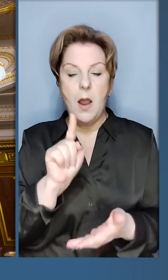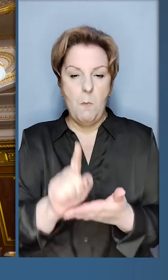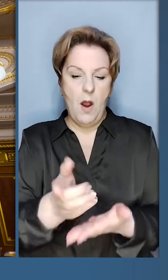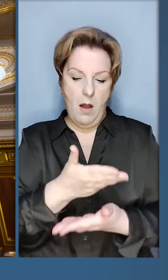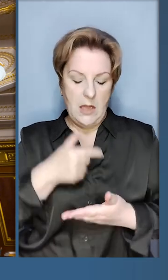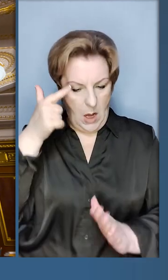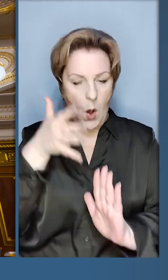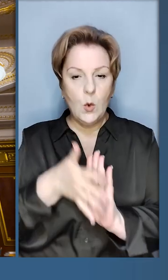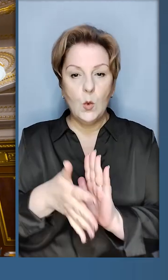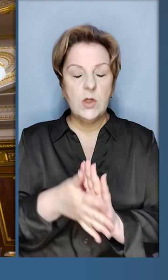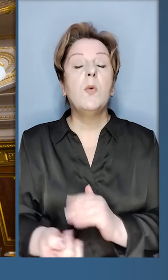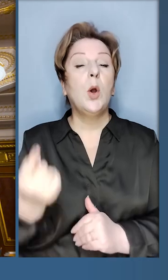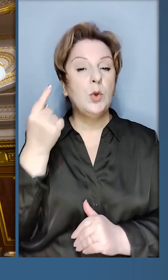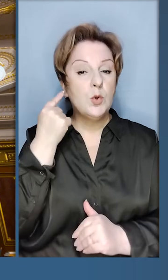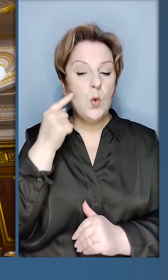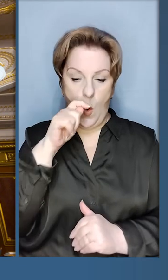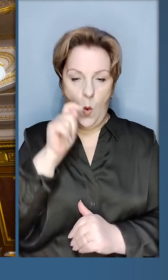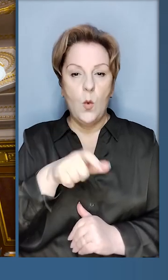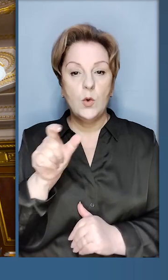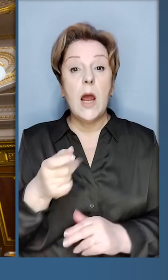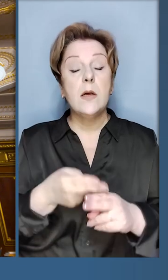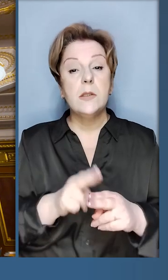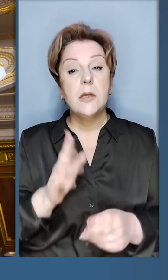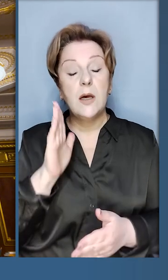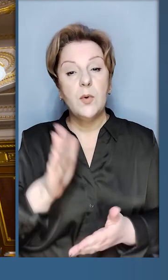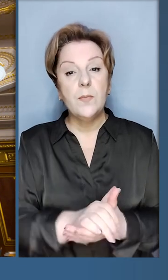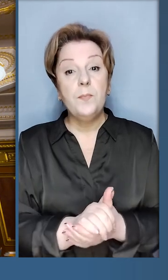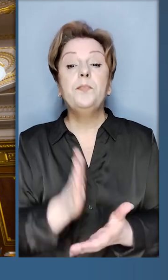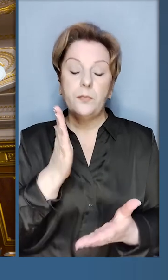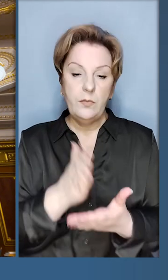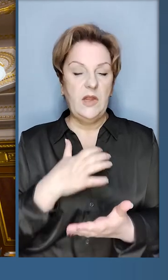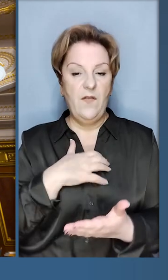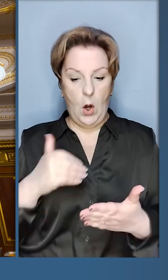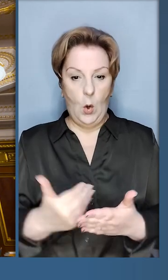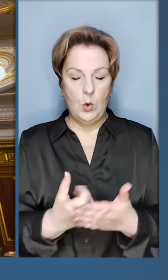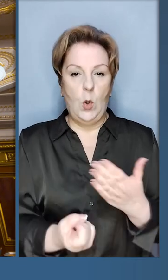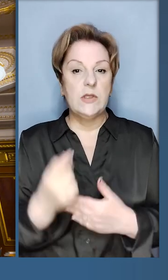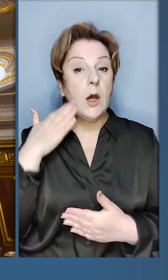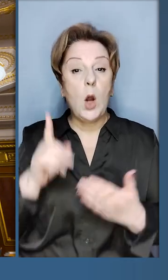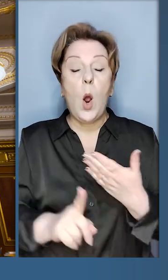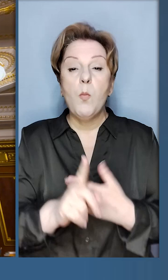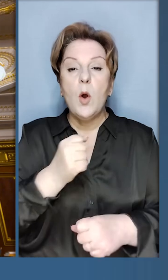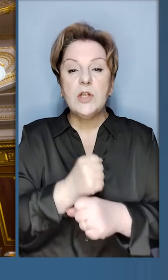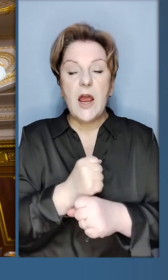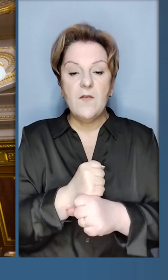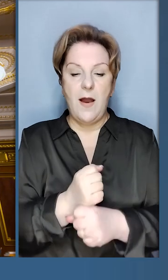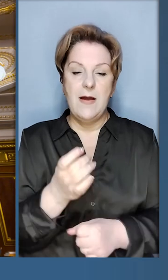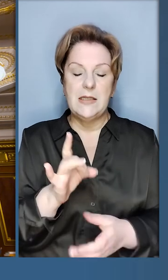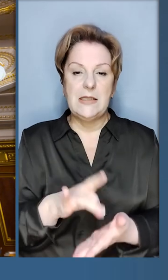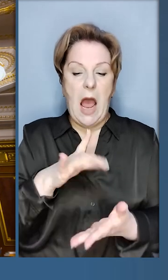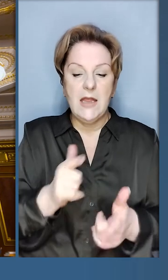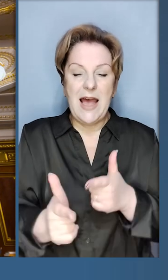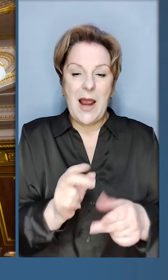нас розуміти і чути українців. І це буде. Є важлива новина з Румунії. Почав роботу